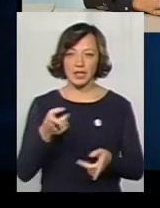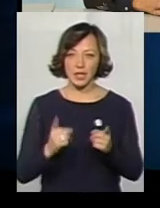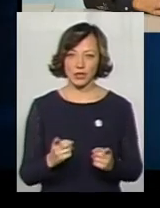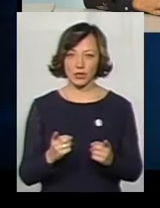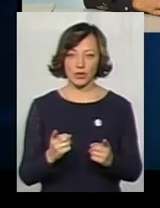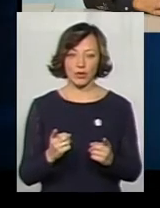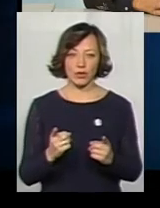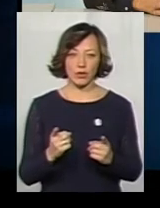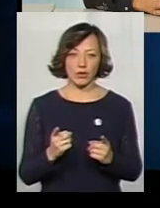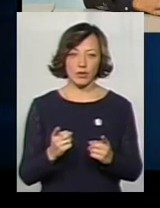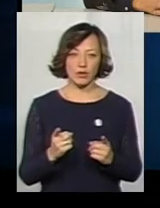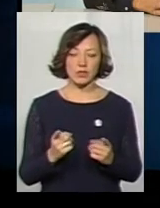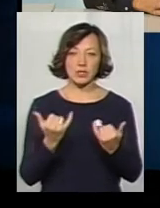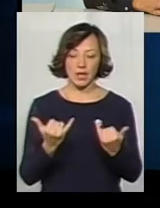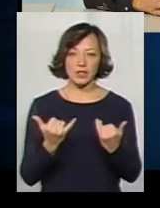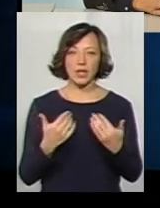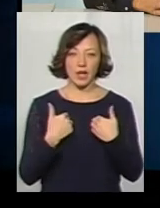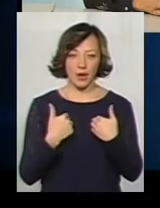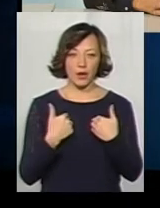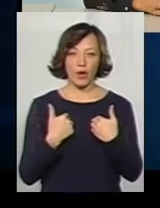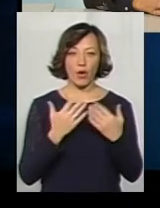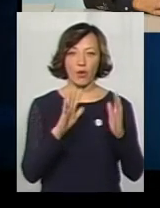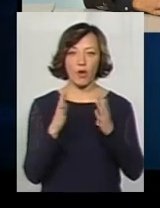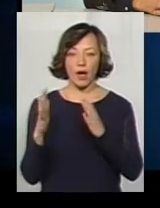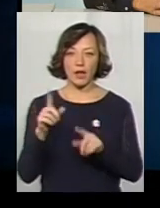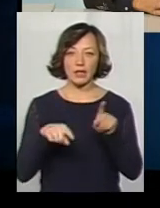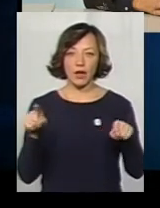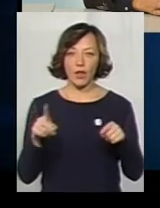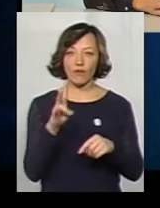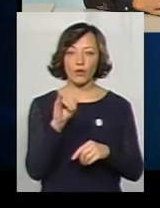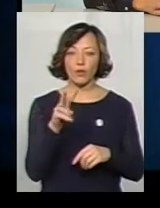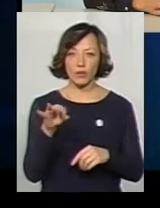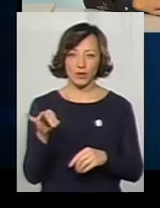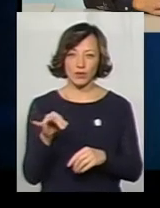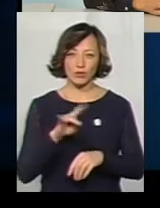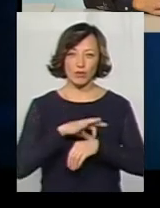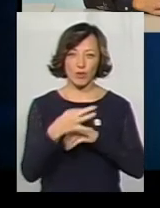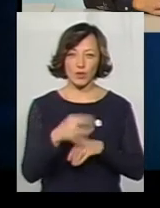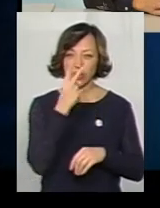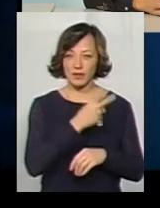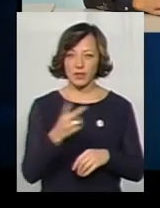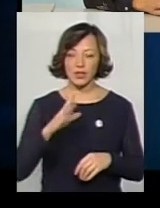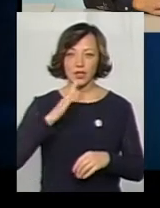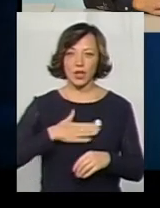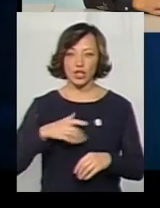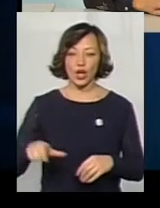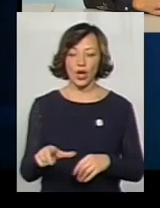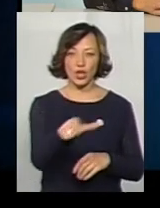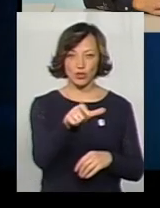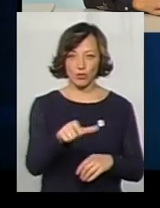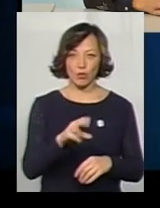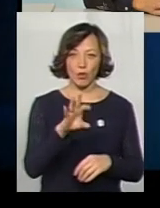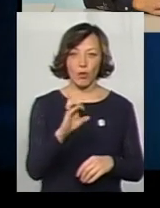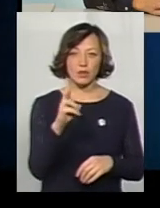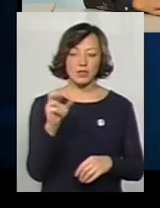на... Я гуляю деколи з внуками, і мені дуже боляче дивитися на нашу річку, на Плоску